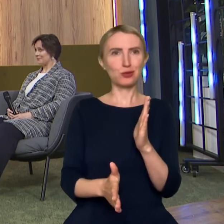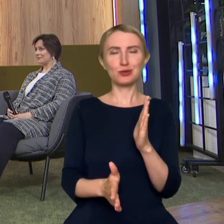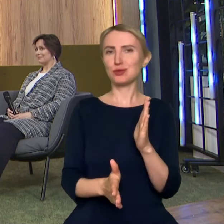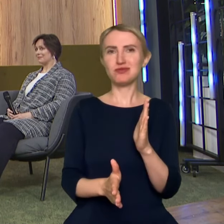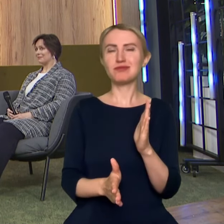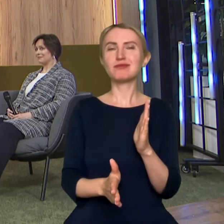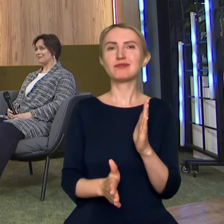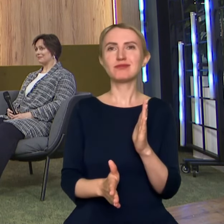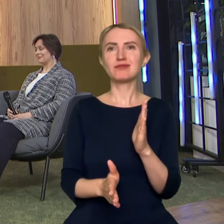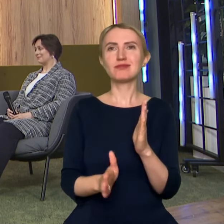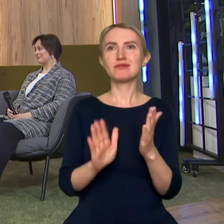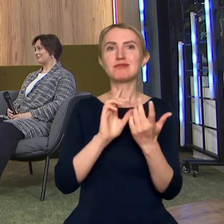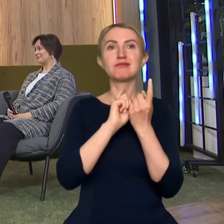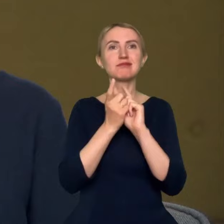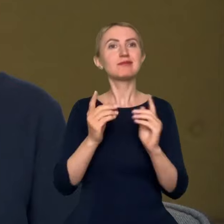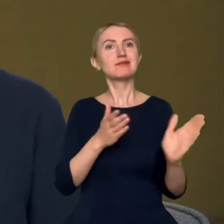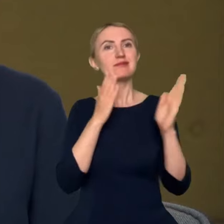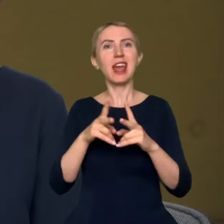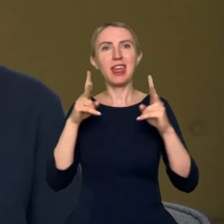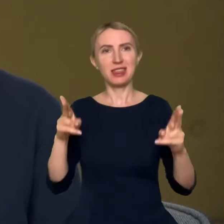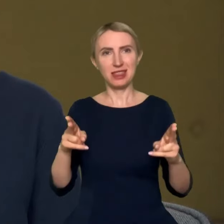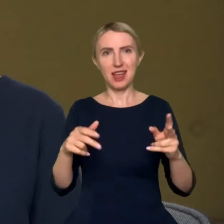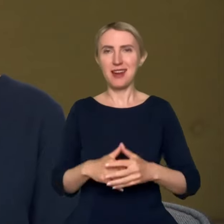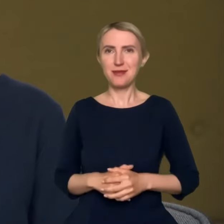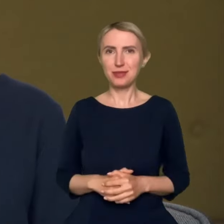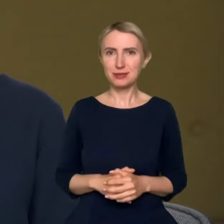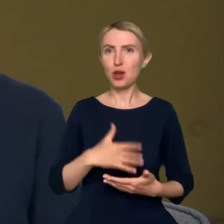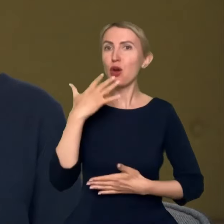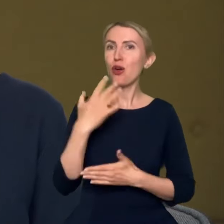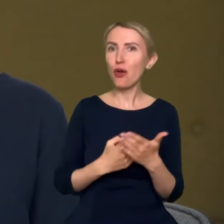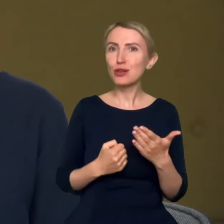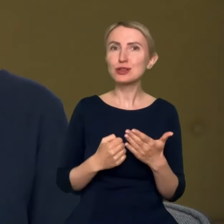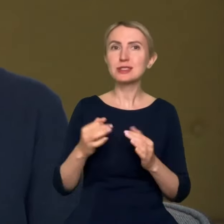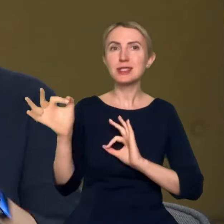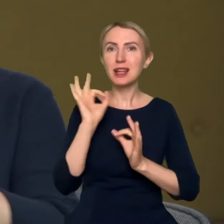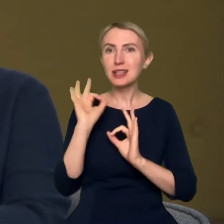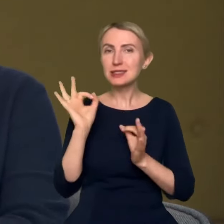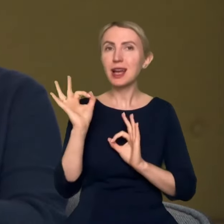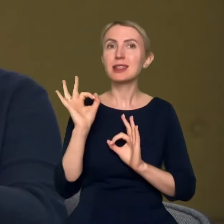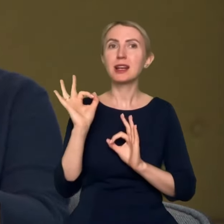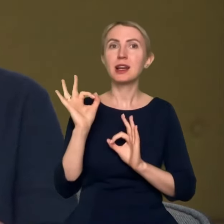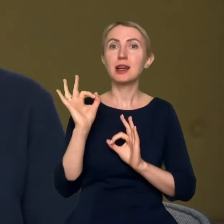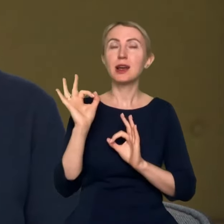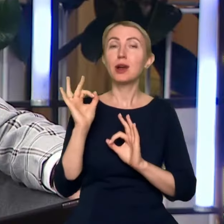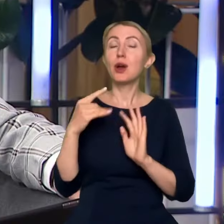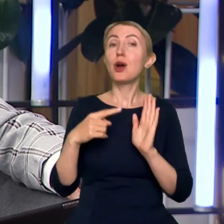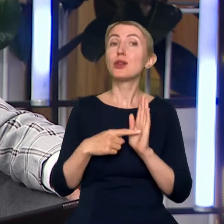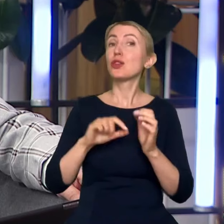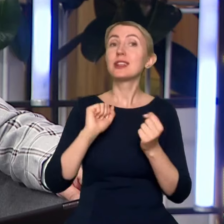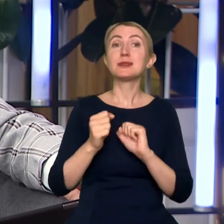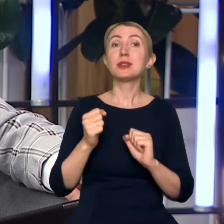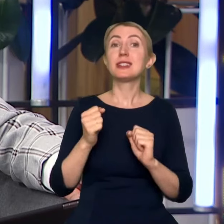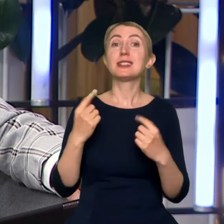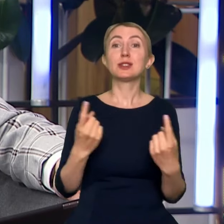się do jak gdyby kolejnego etapu korzystania z tych danych, co oczywiście nie zmienia faktu, że to pytanie nie